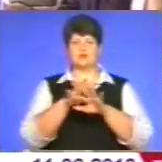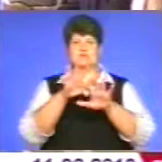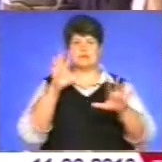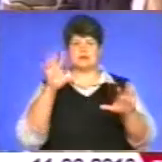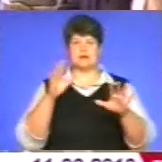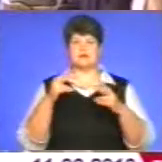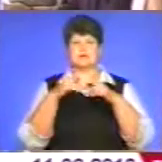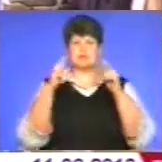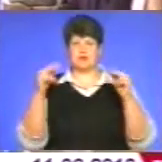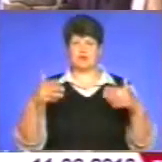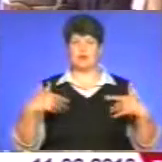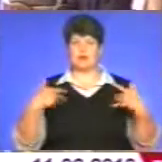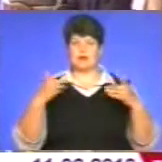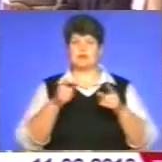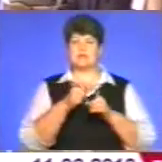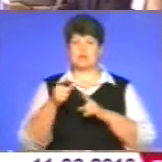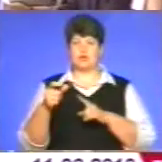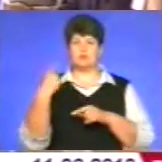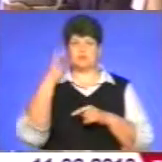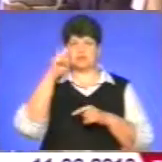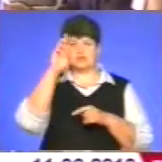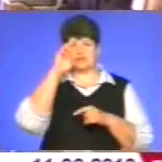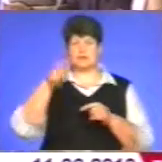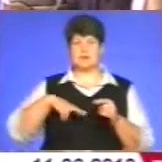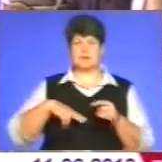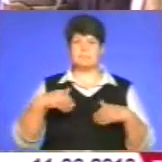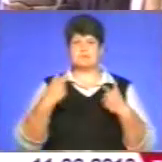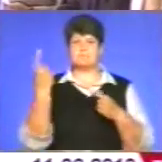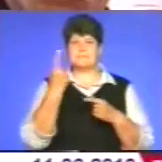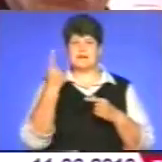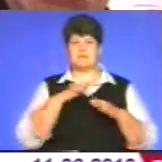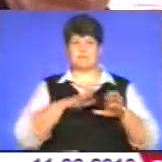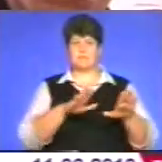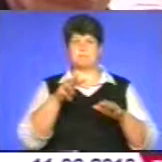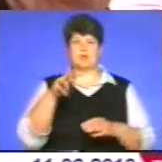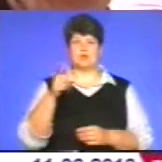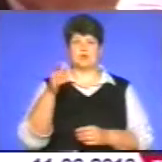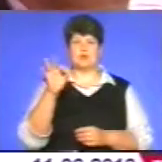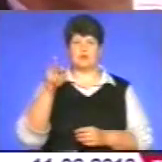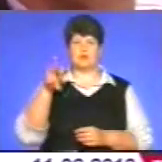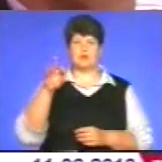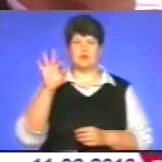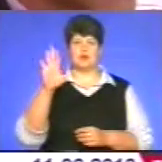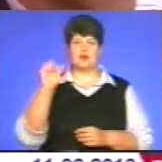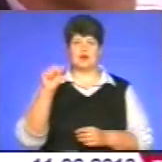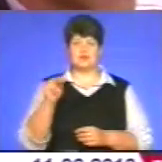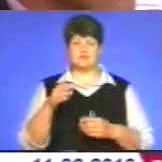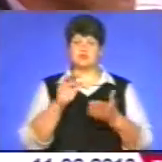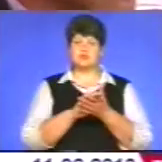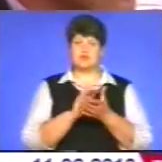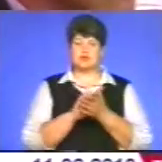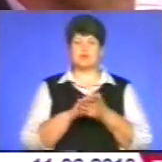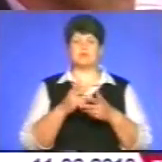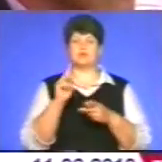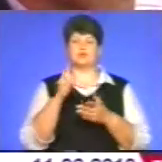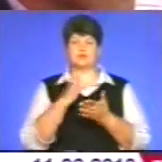Вітальне слово від голови облдержадміністрації передав його перший заступник Микола Головач. Він ознайомив присутніх з пам